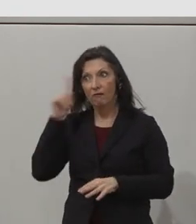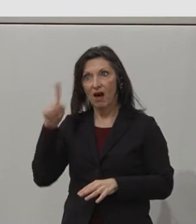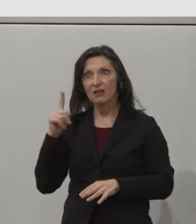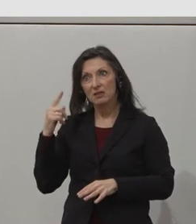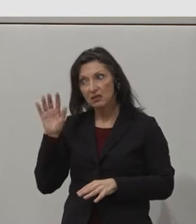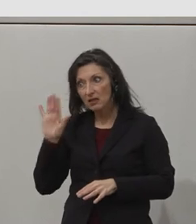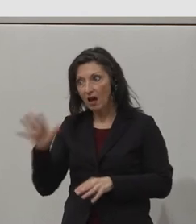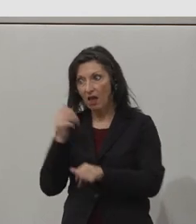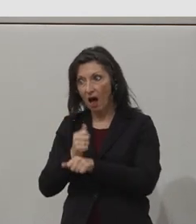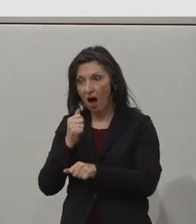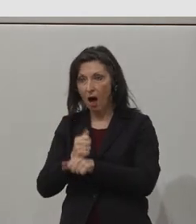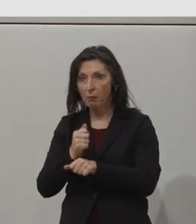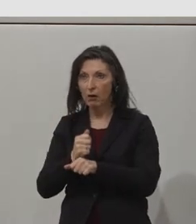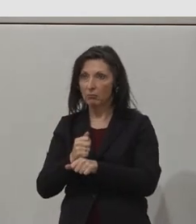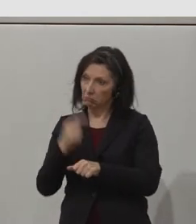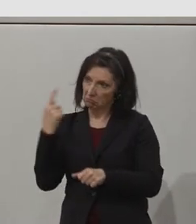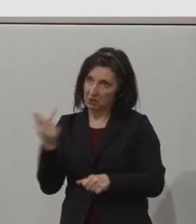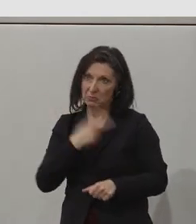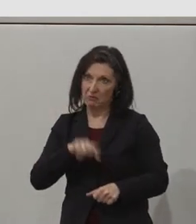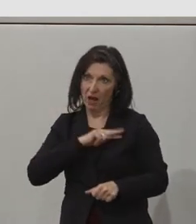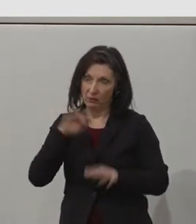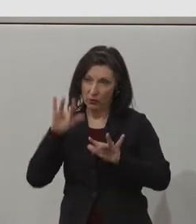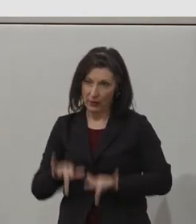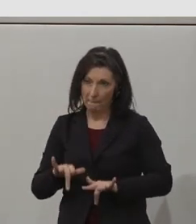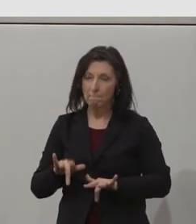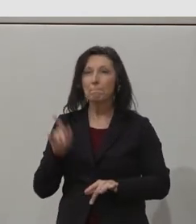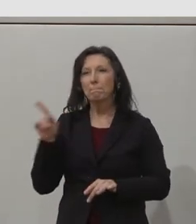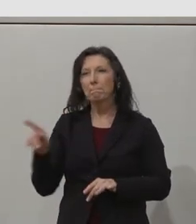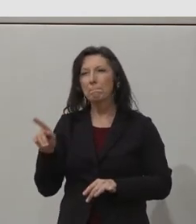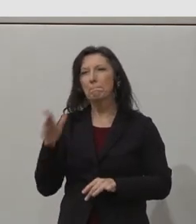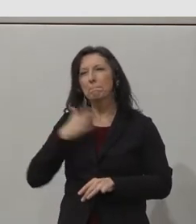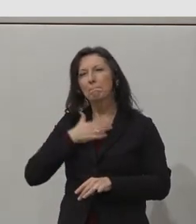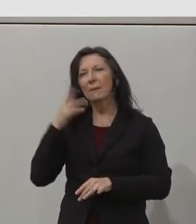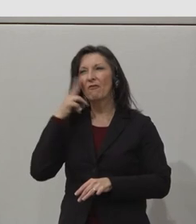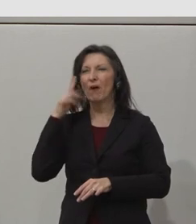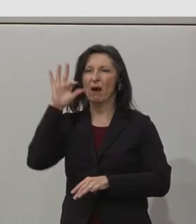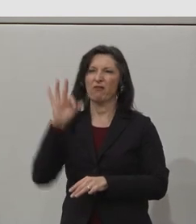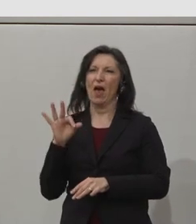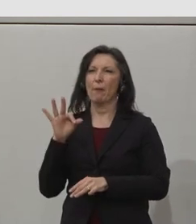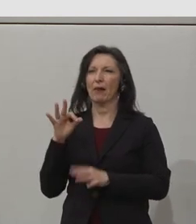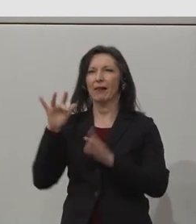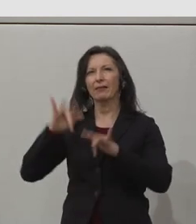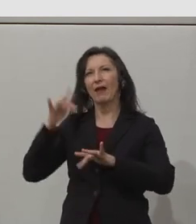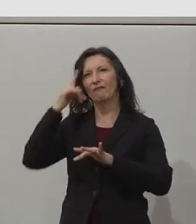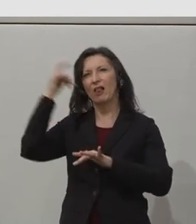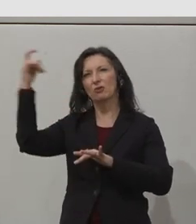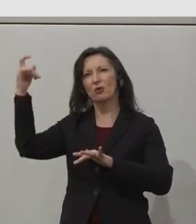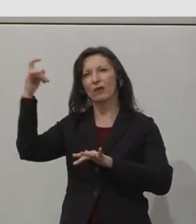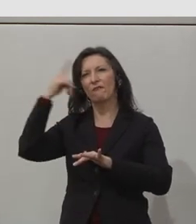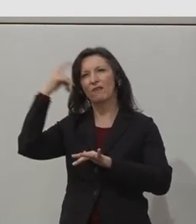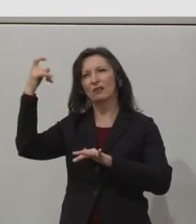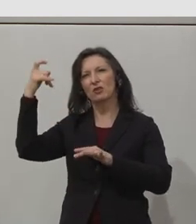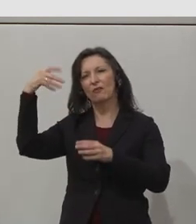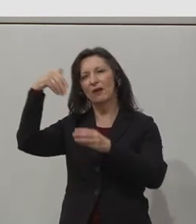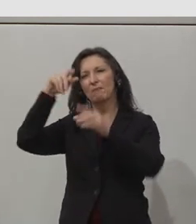Underpinning Fable is a philosophy that the digital world cannot fall into the same traps